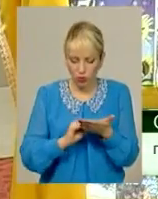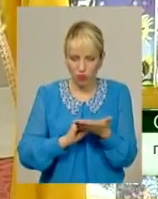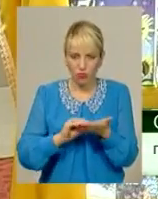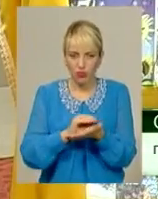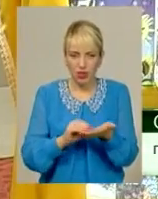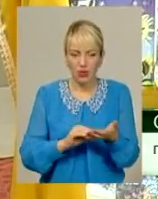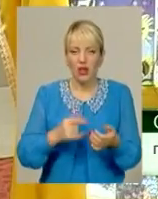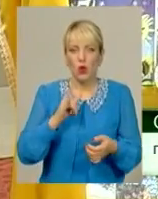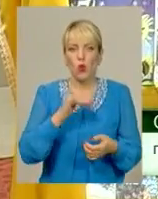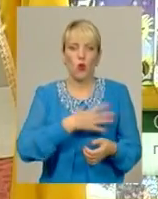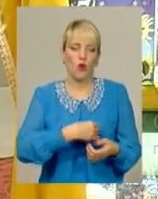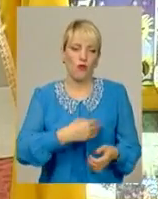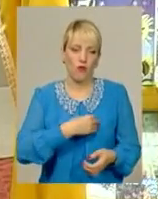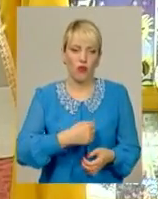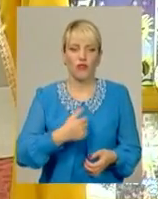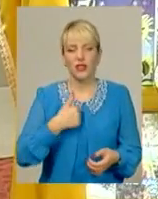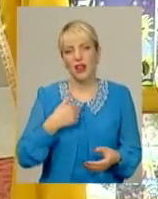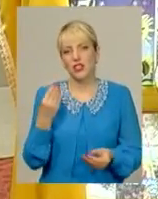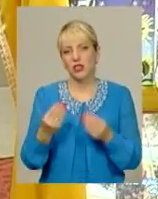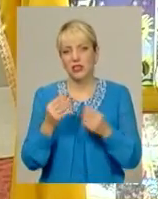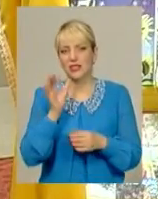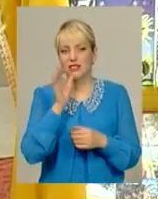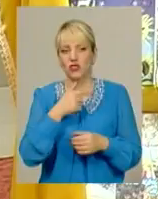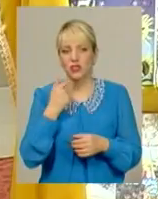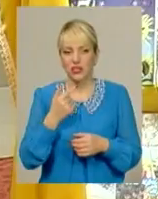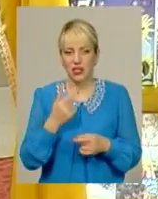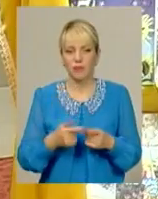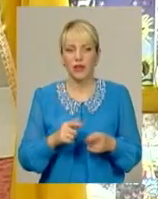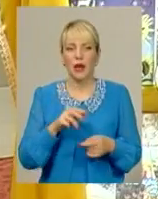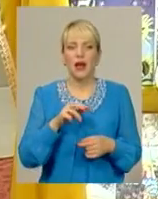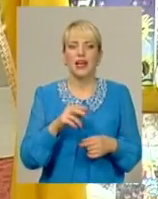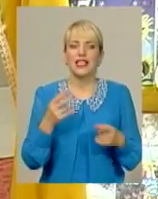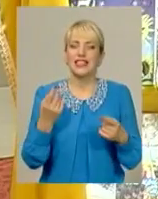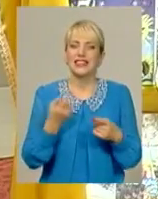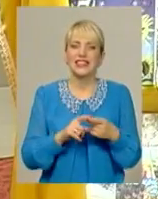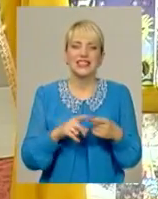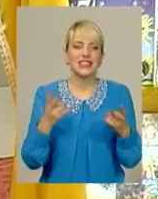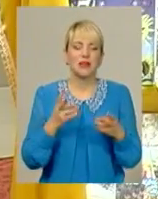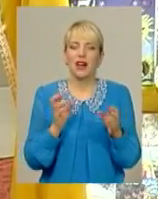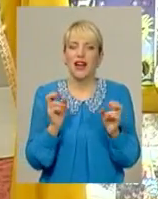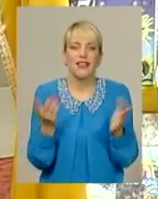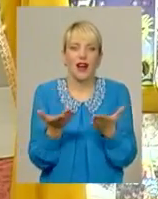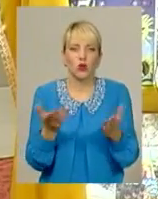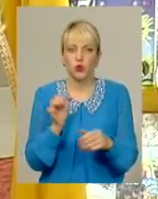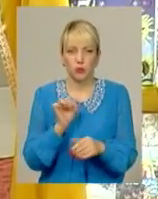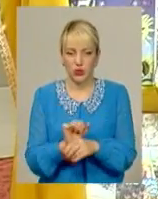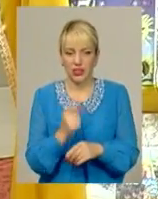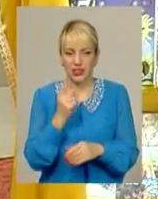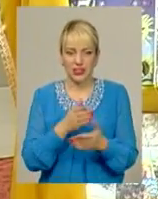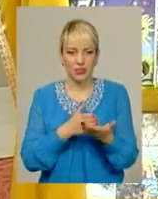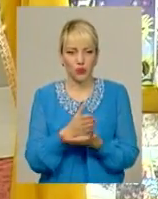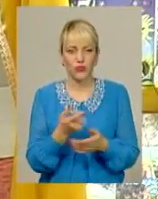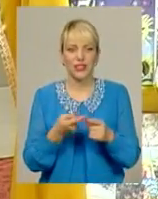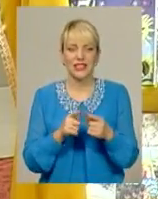презентації, жартума, але серйозно сказав видавець Микола Мартинюк, оце треба було якось зупинити. Єдиний спосіб – книгу